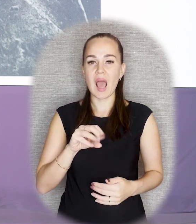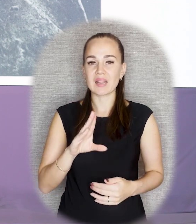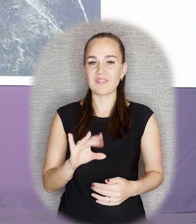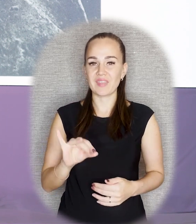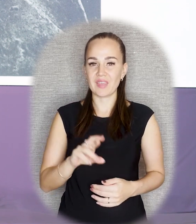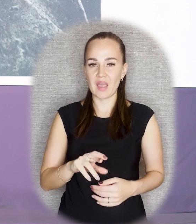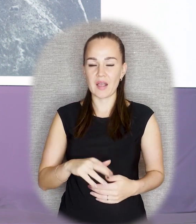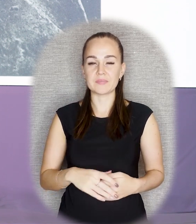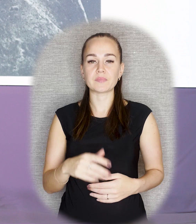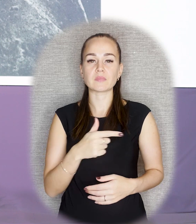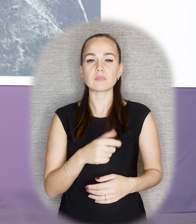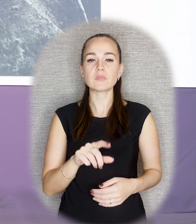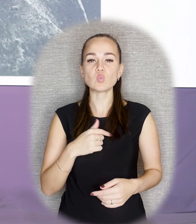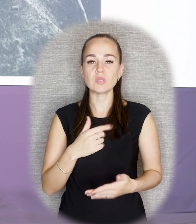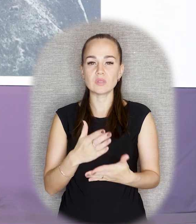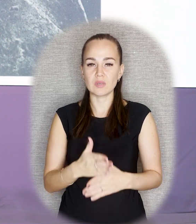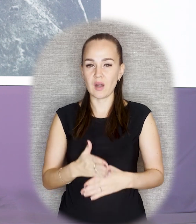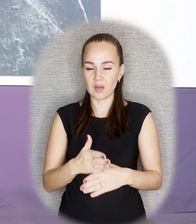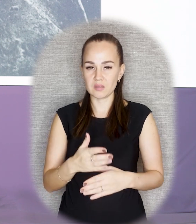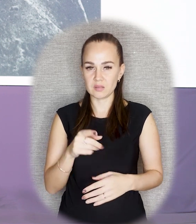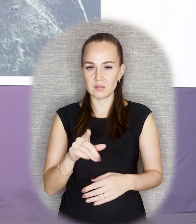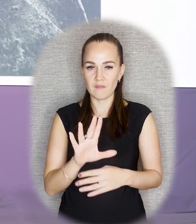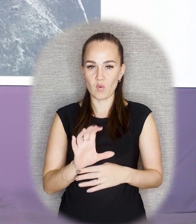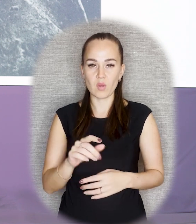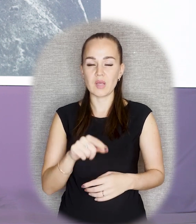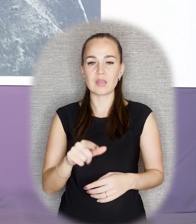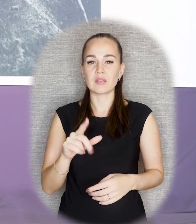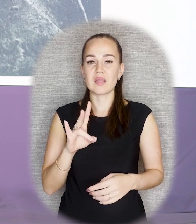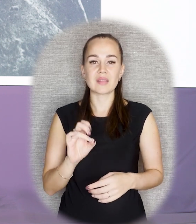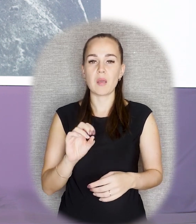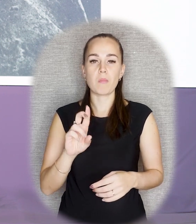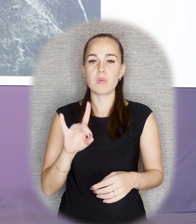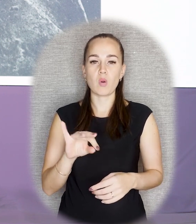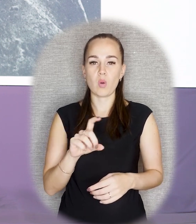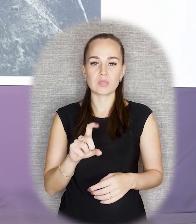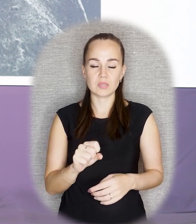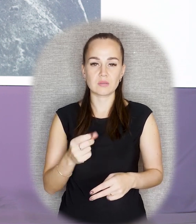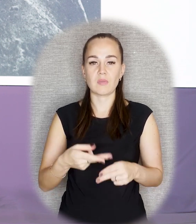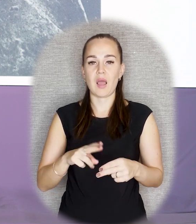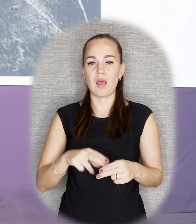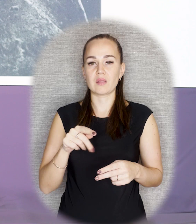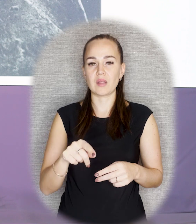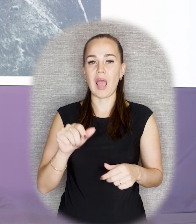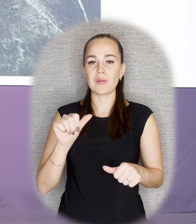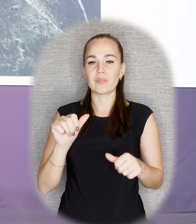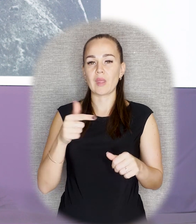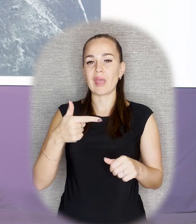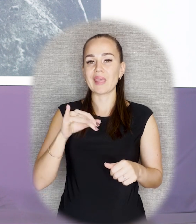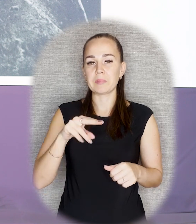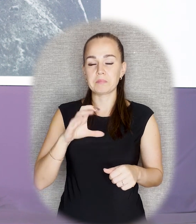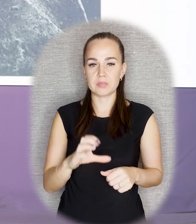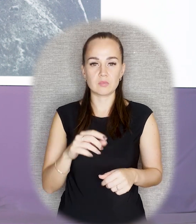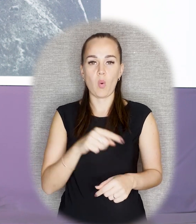А это фотография, которая хранится у нас в фототеке. Это явно не бронза, это гипс. Памятник не был